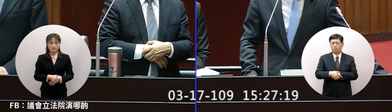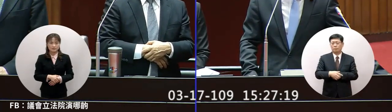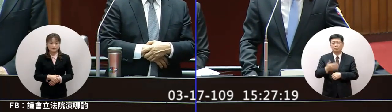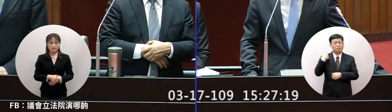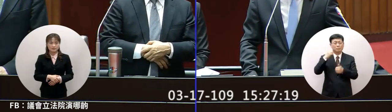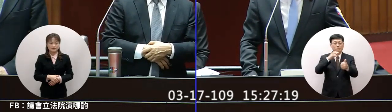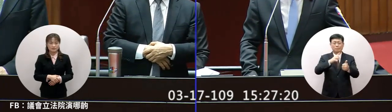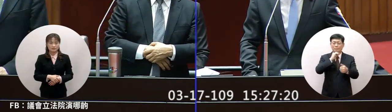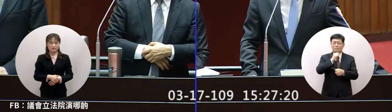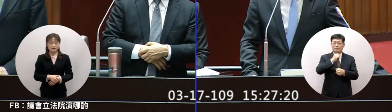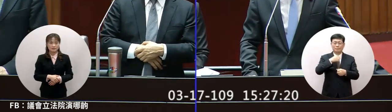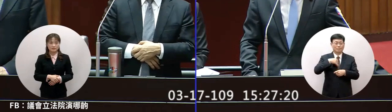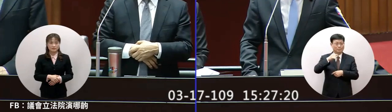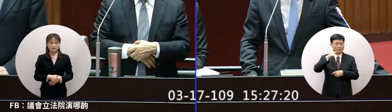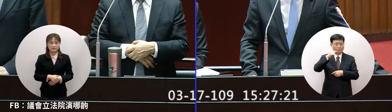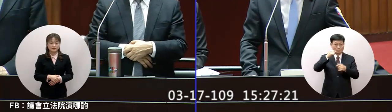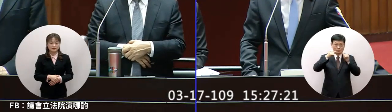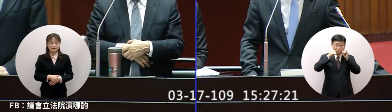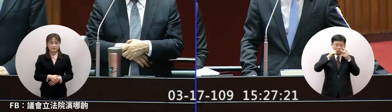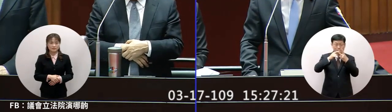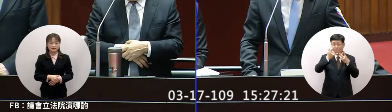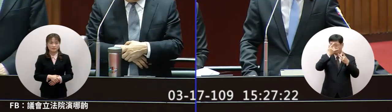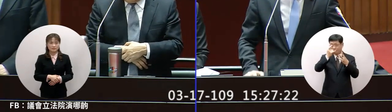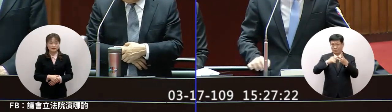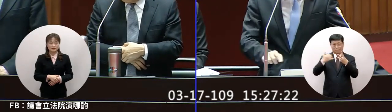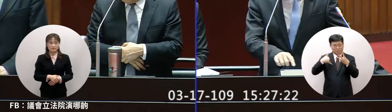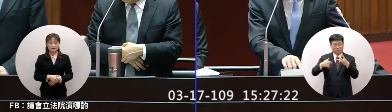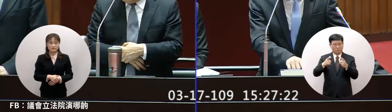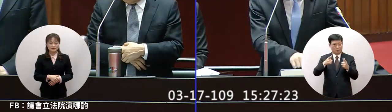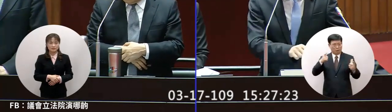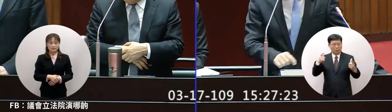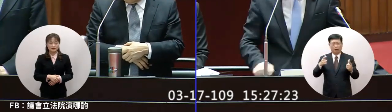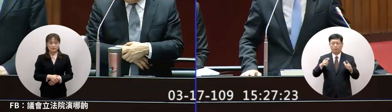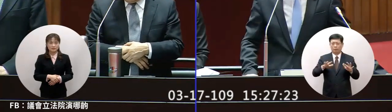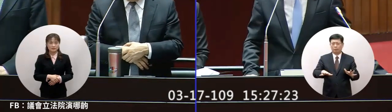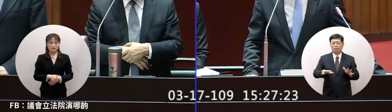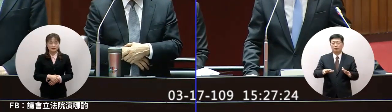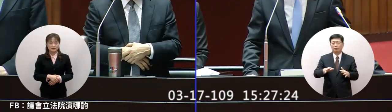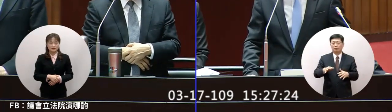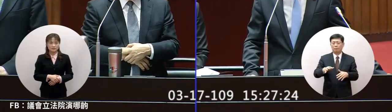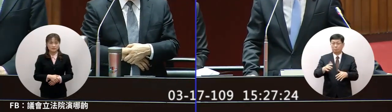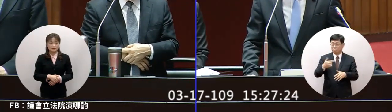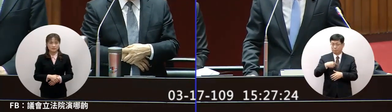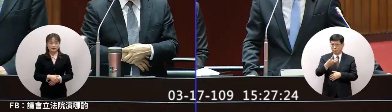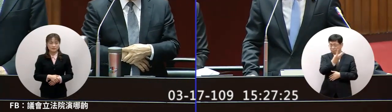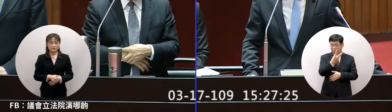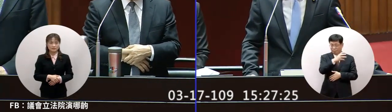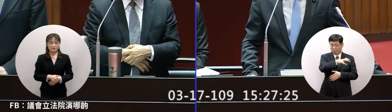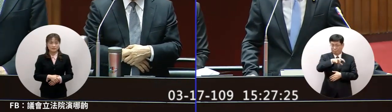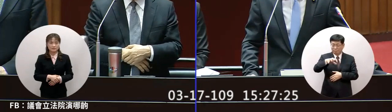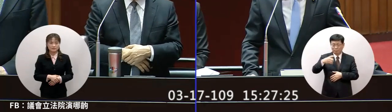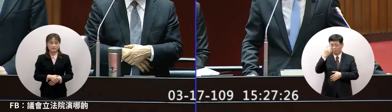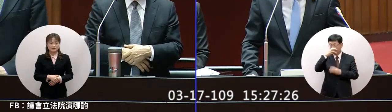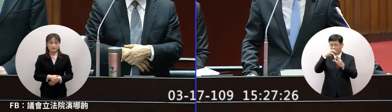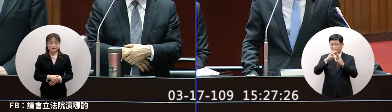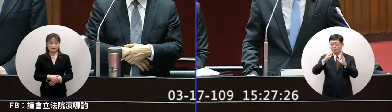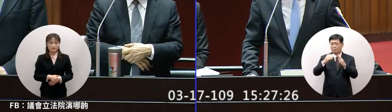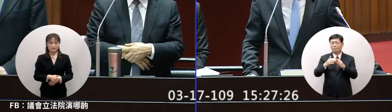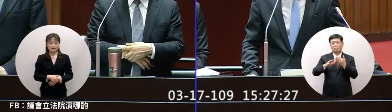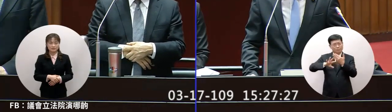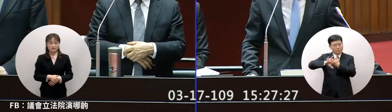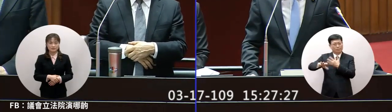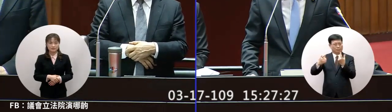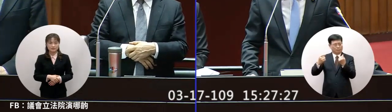西班牙德國法國疫情都在擴大那現在我們看到不只是這幾個歐洲的國家